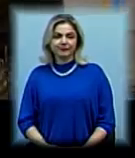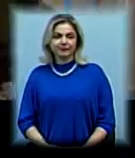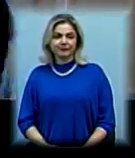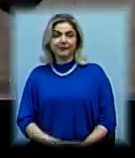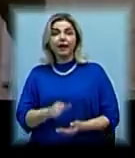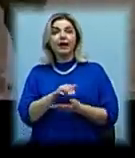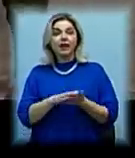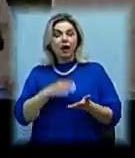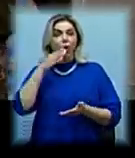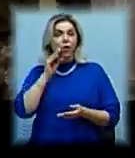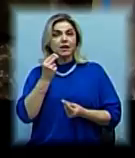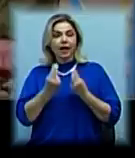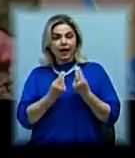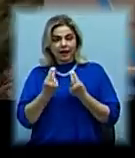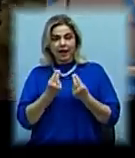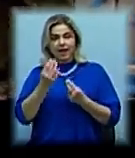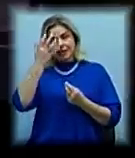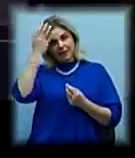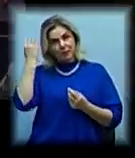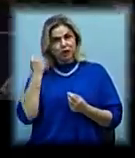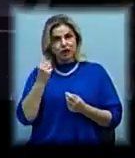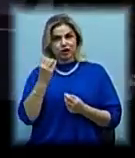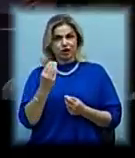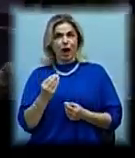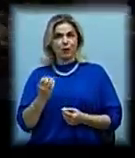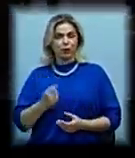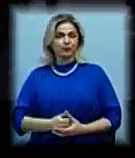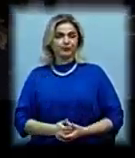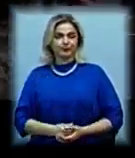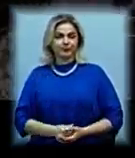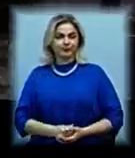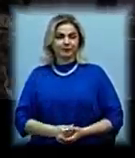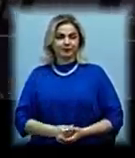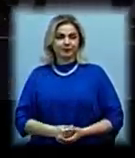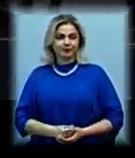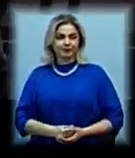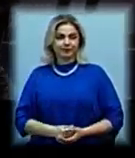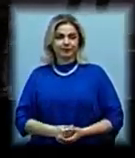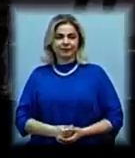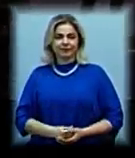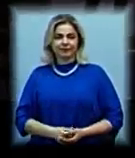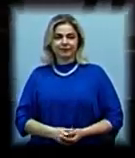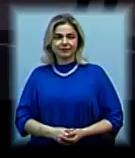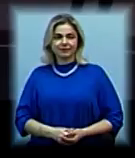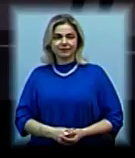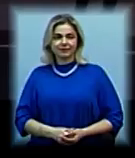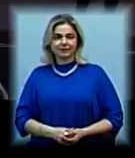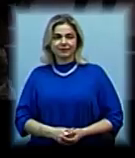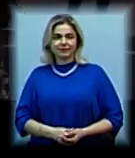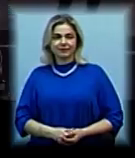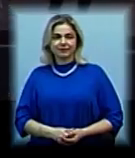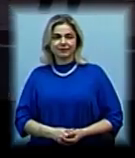Далі козаська гра зніми шапку. Давай. Захищайте голову. Голову захищайте. Духи допочинайте.